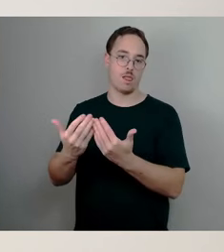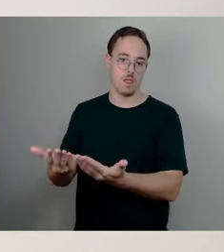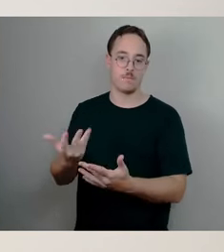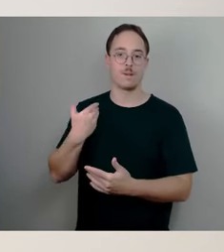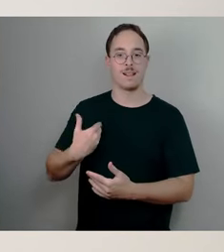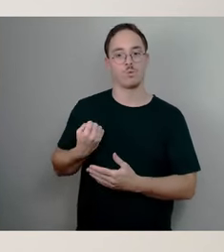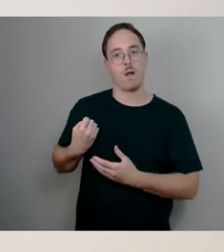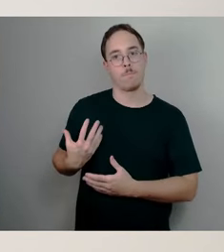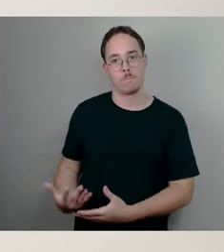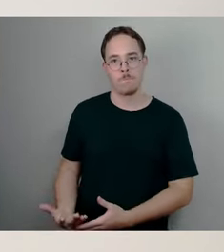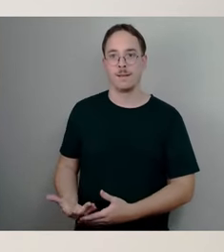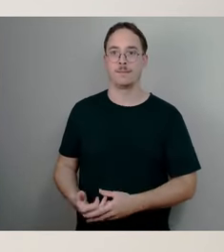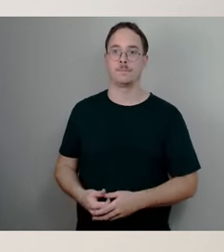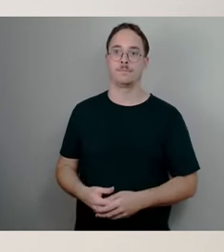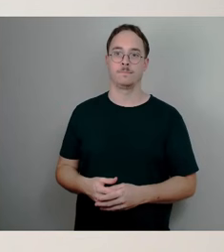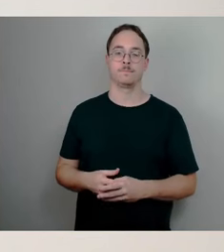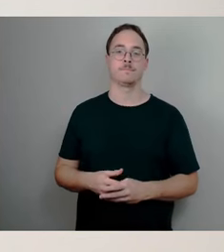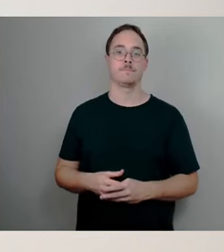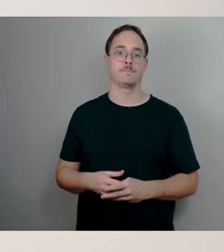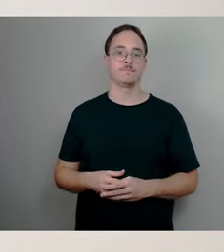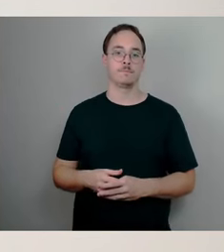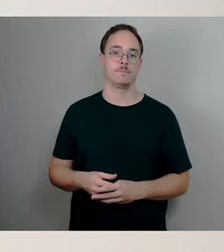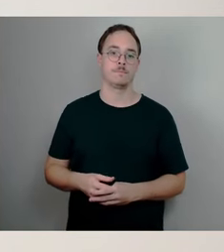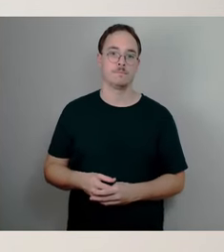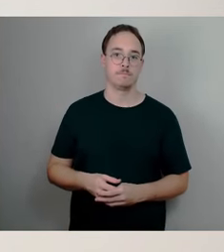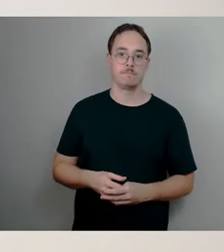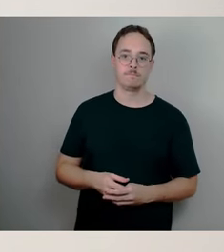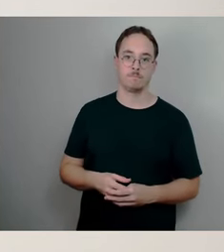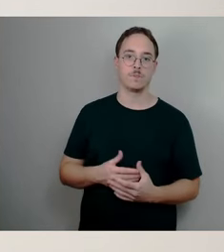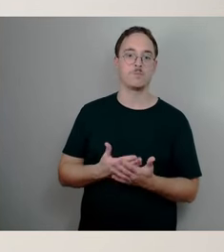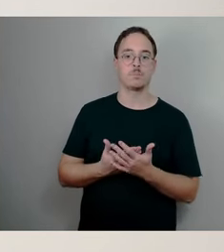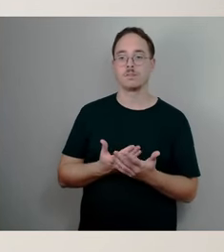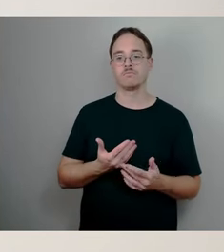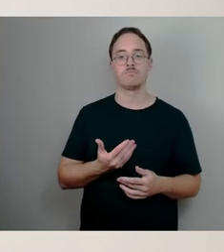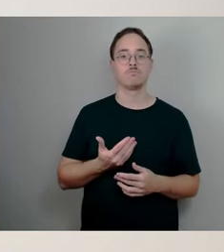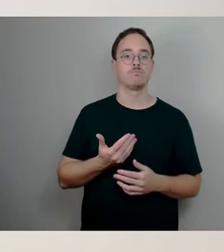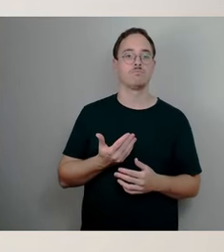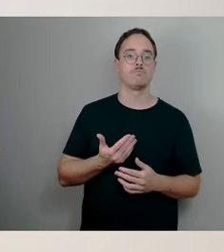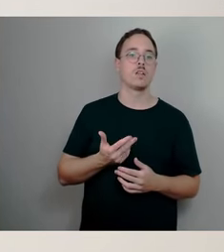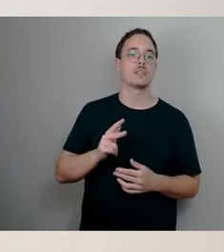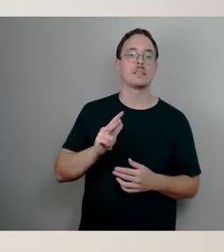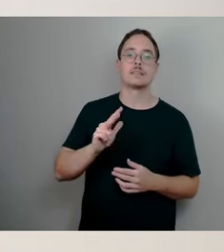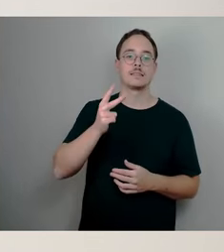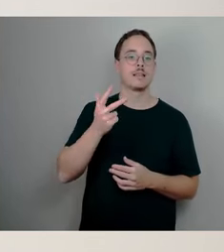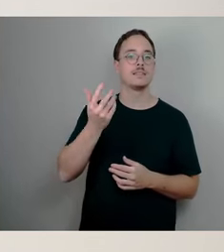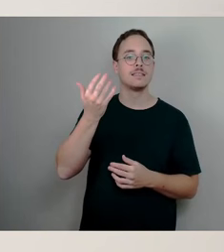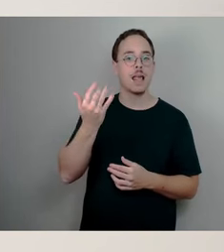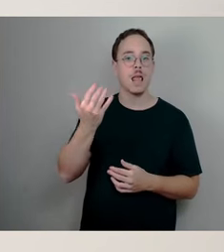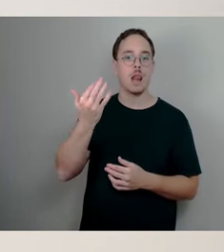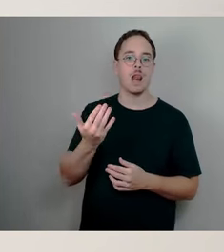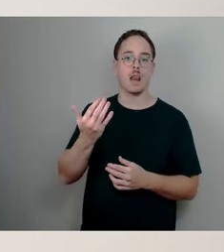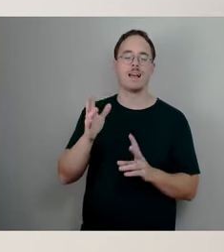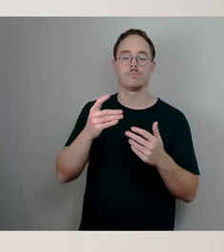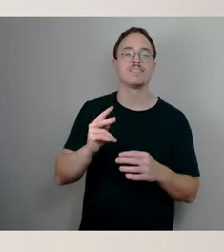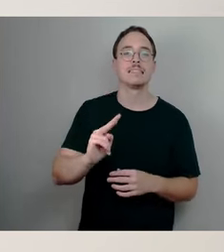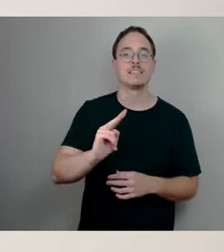das zweite Zählkind ermäßigt, das dritte Zählkind kostenlos, kommen wir dann auch noch mal zu einer Anfrage,